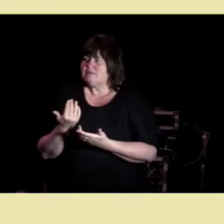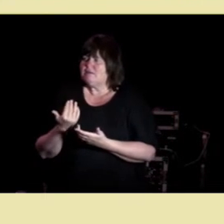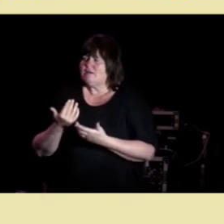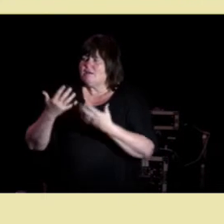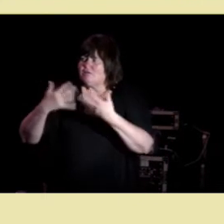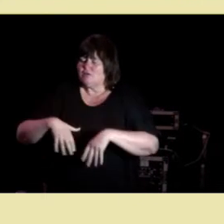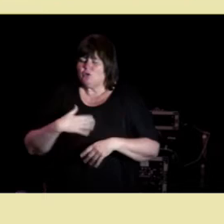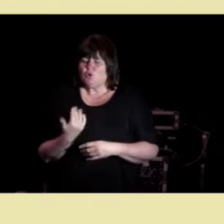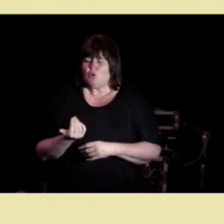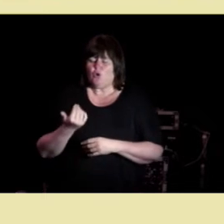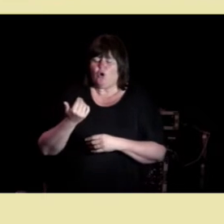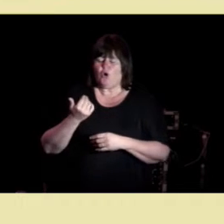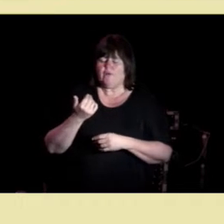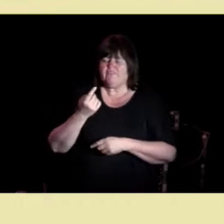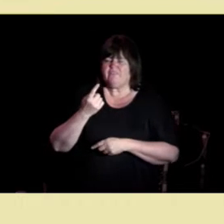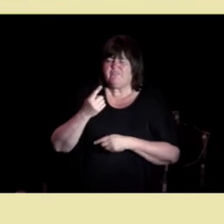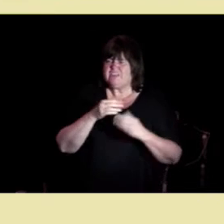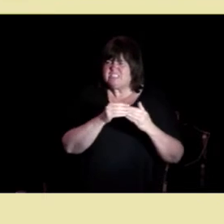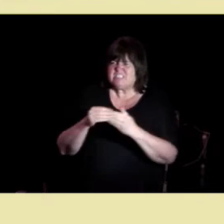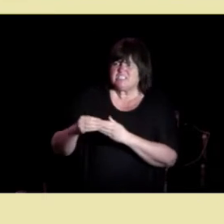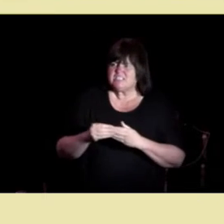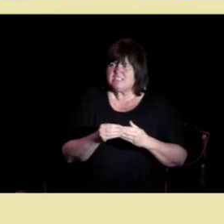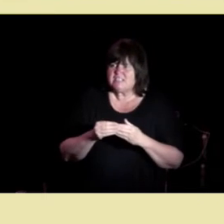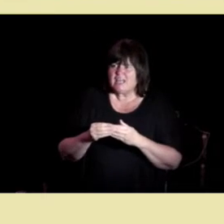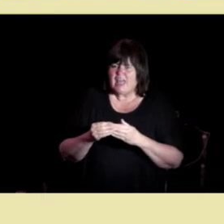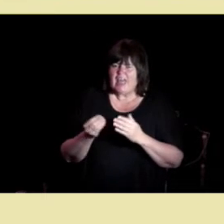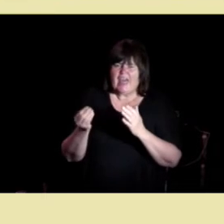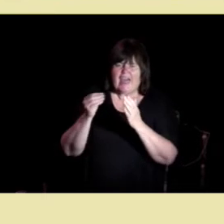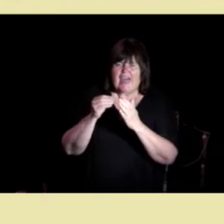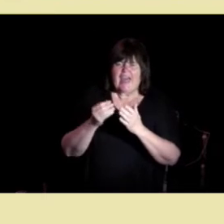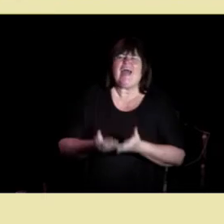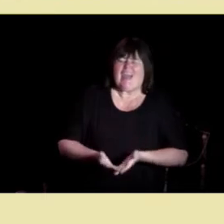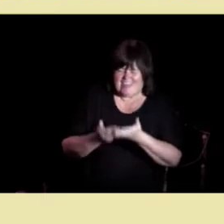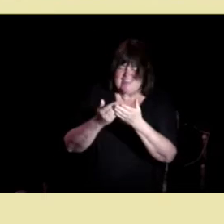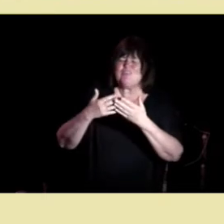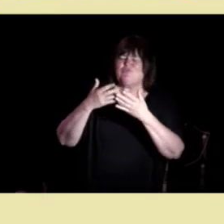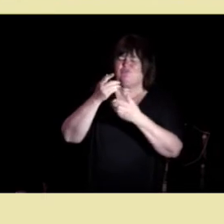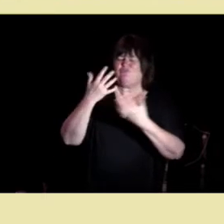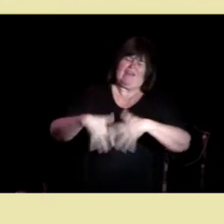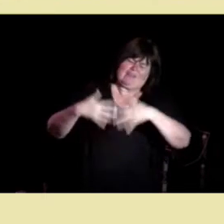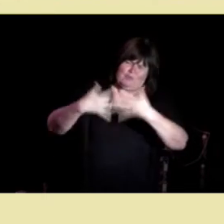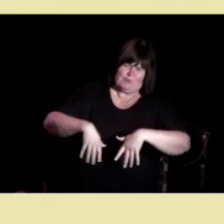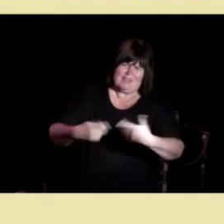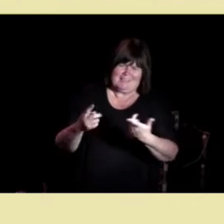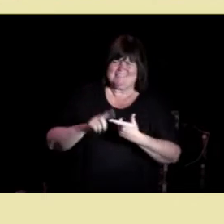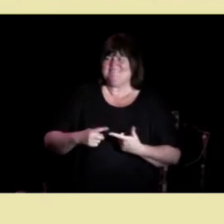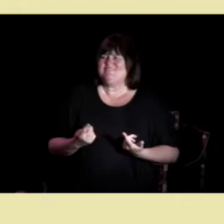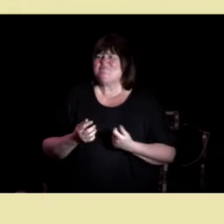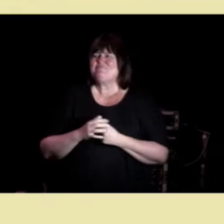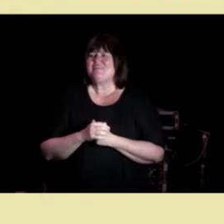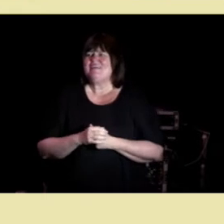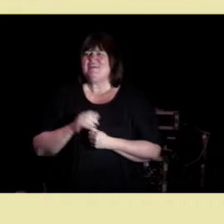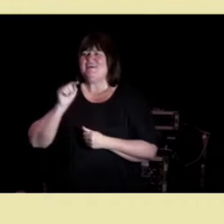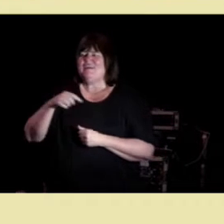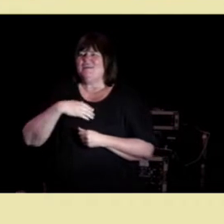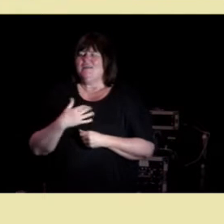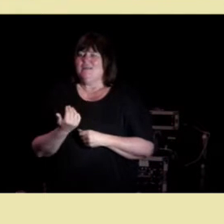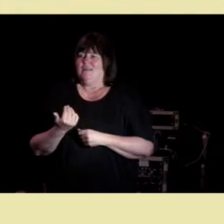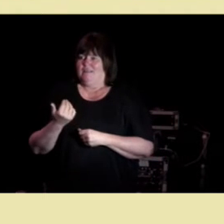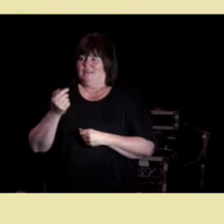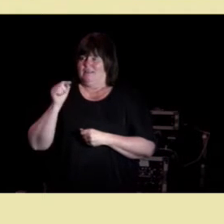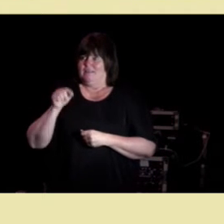aid factory dette er viktige initiativer for å bedre informasjonsgrunnlaget for leger og pasienter